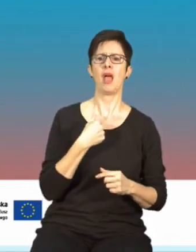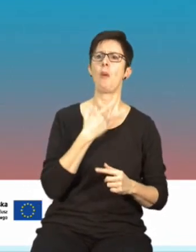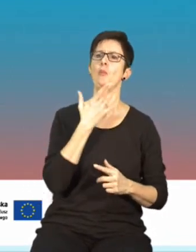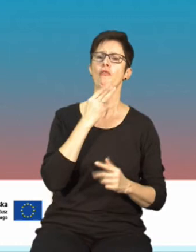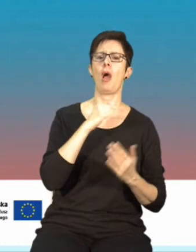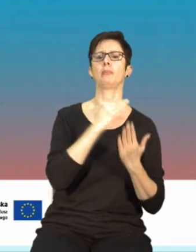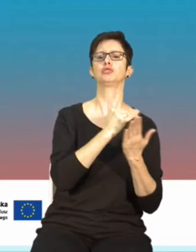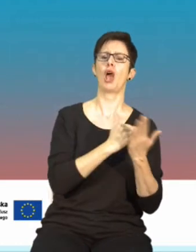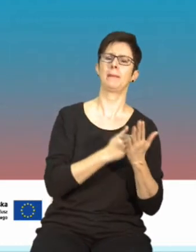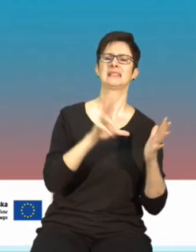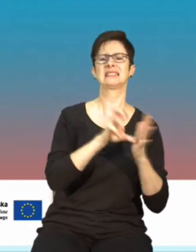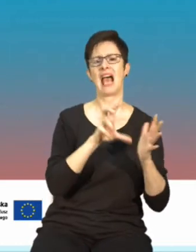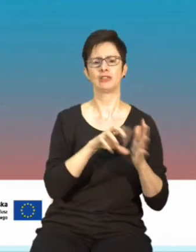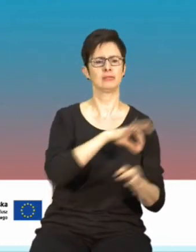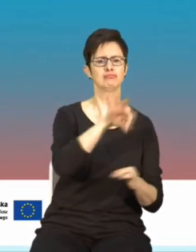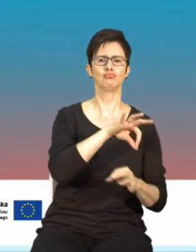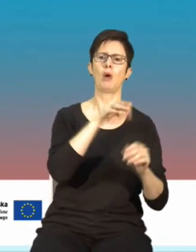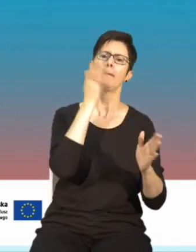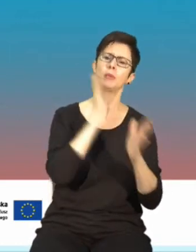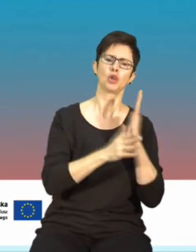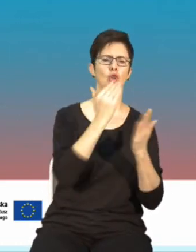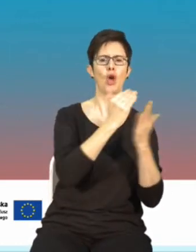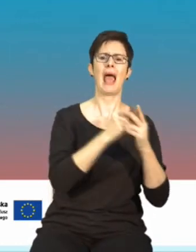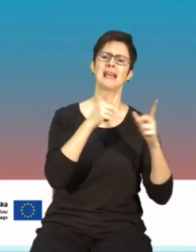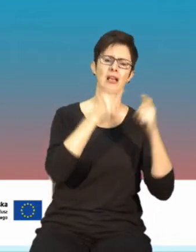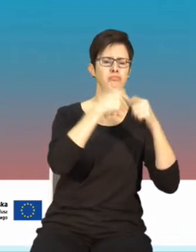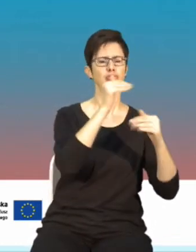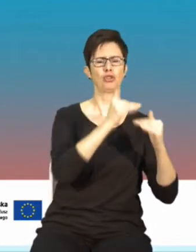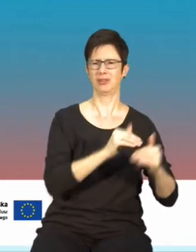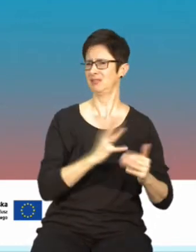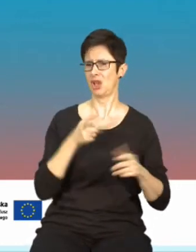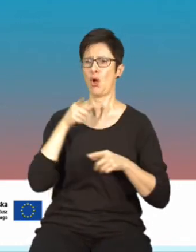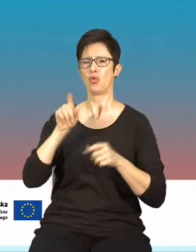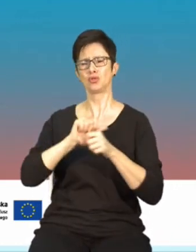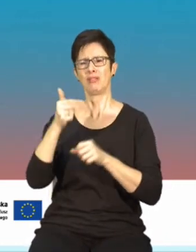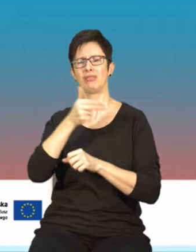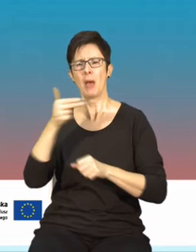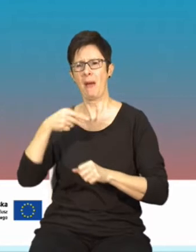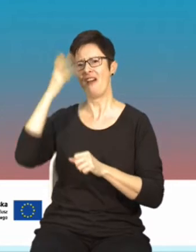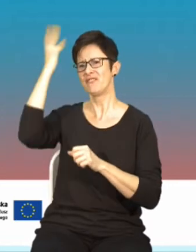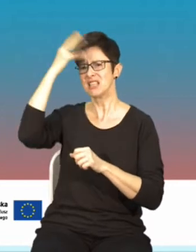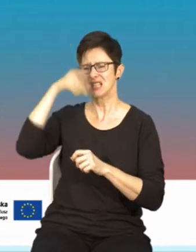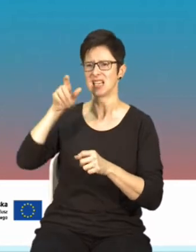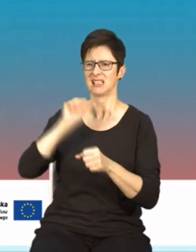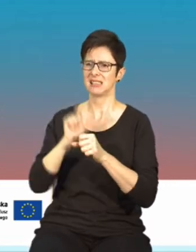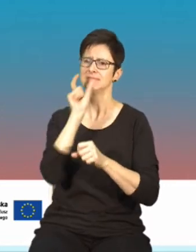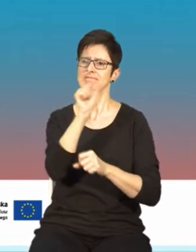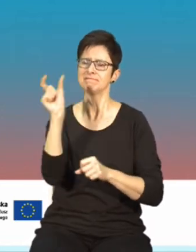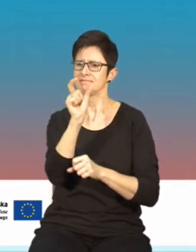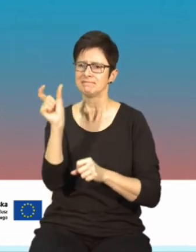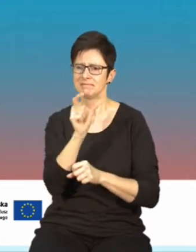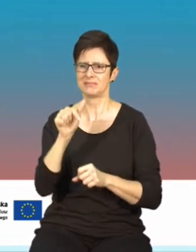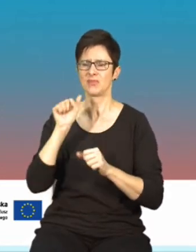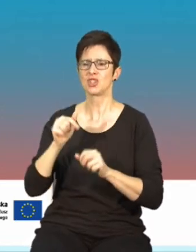ciasto, chociaż i ten bywa dla niektórych za trudny. Rozmawiamy o fizyce, w której trzeba operować właściwymi jednostkami,